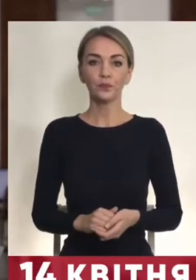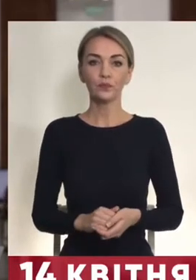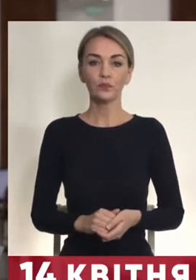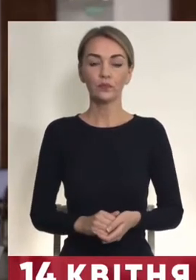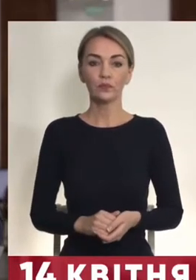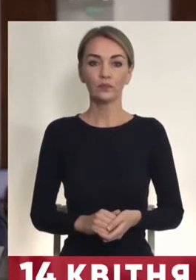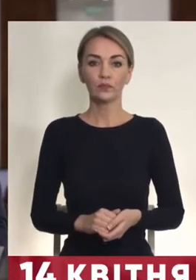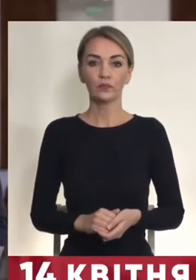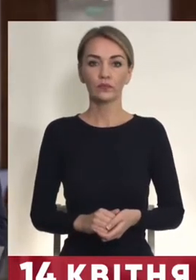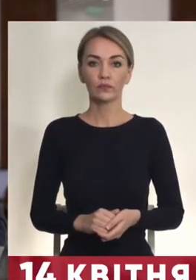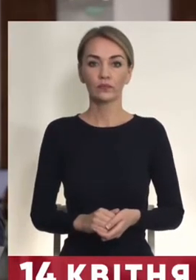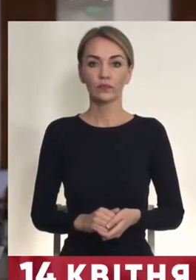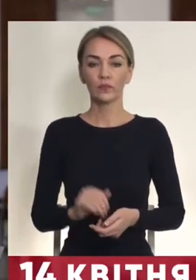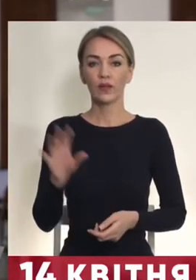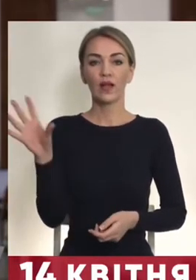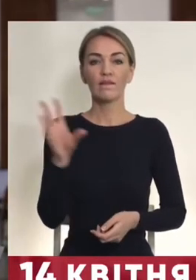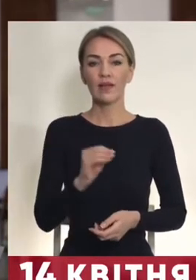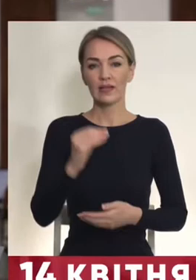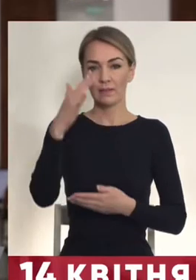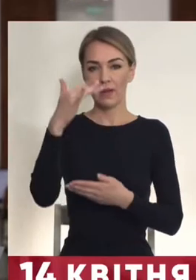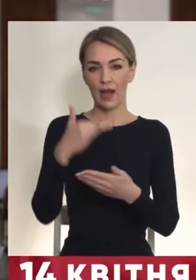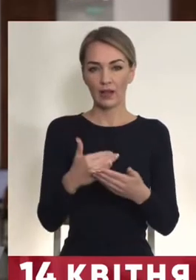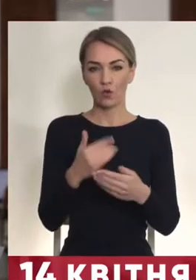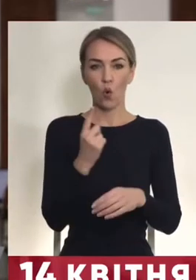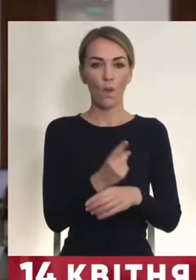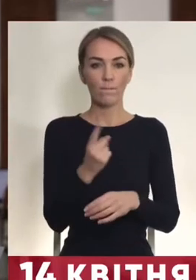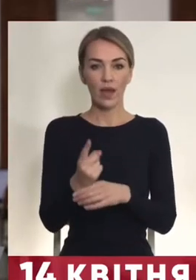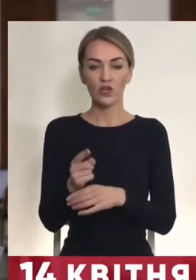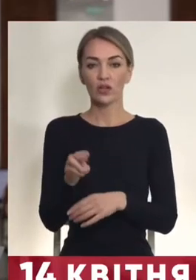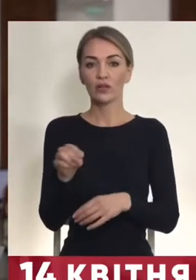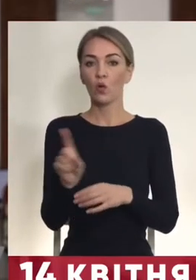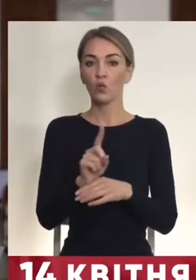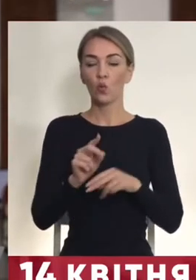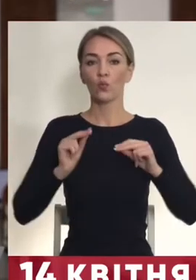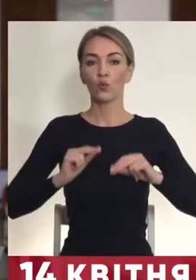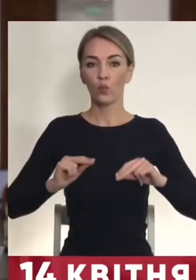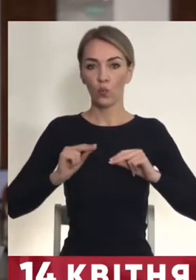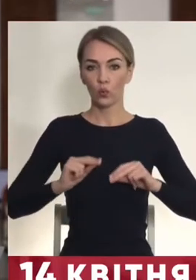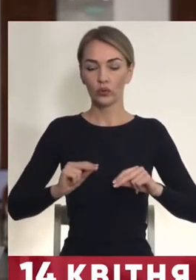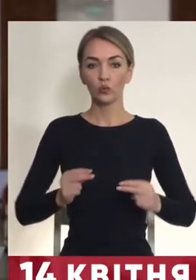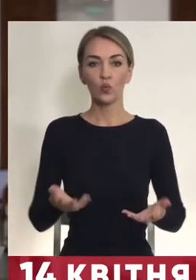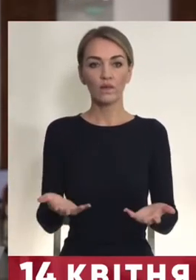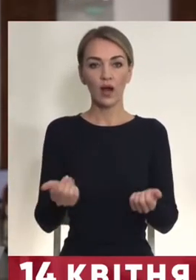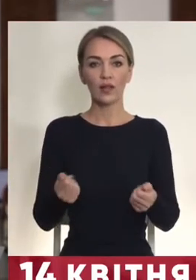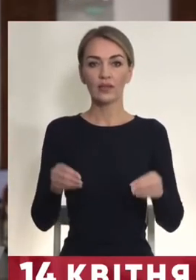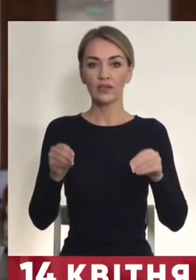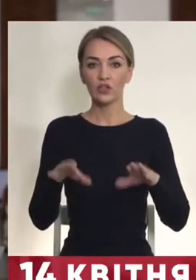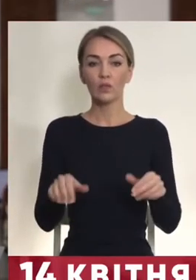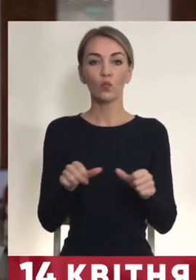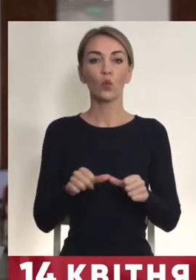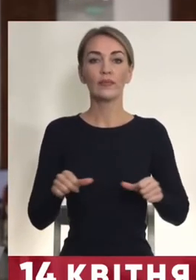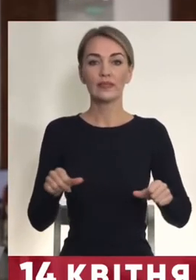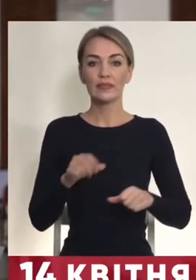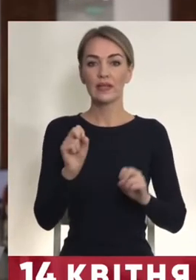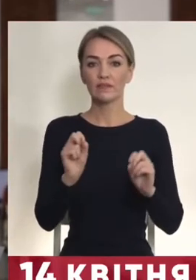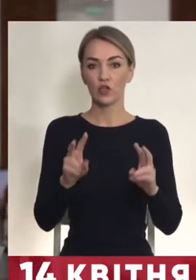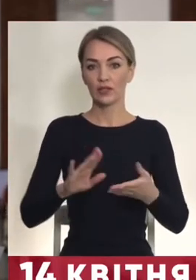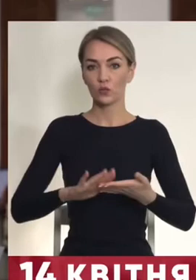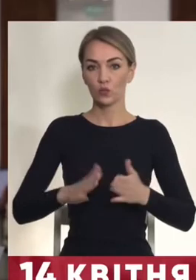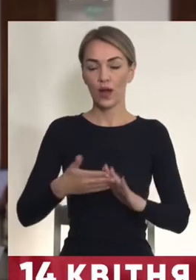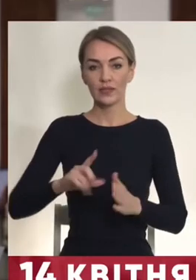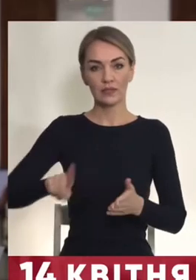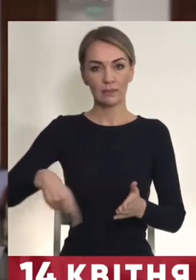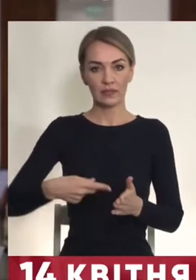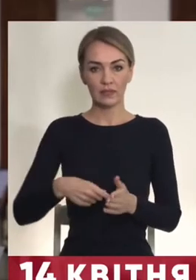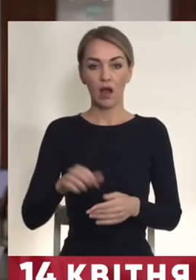Увесь перелік обмежень та норм роботи, ухвалене рішенням комісії з незвичайних ситуацій